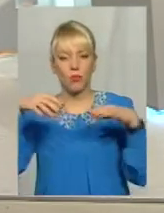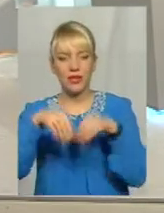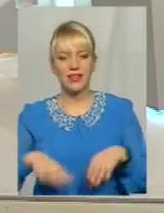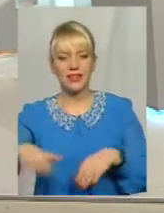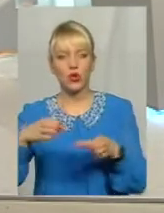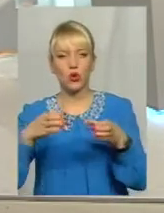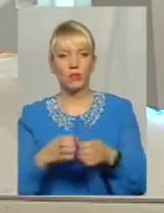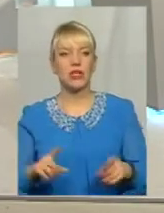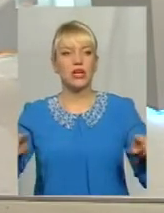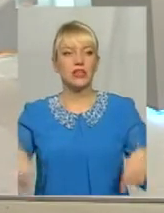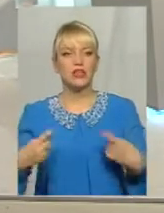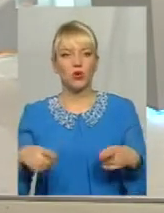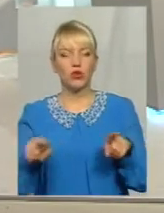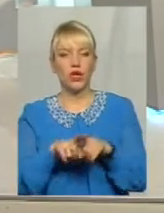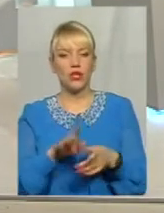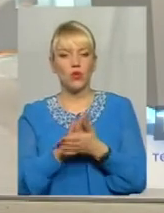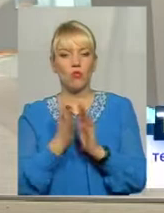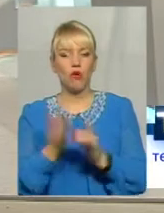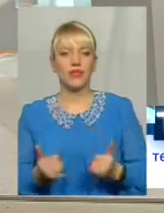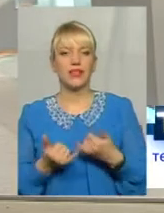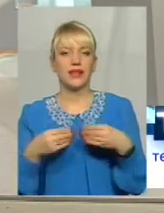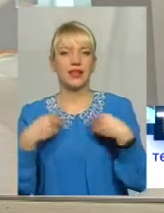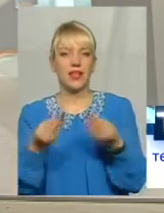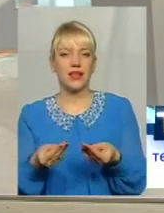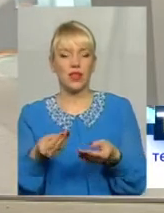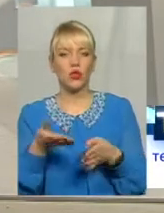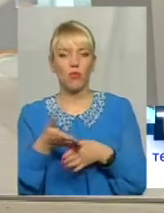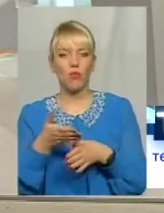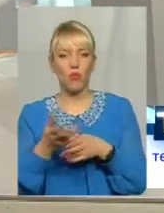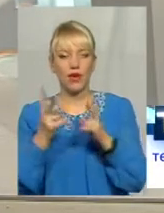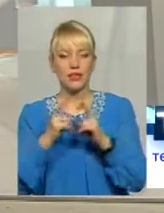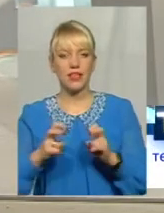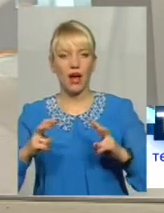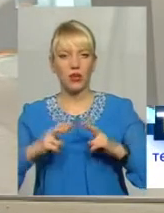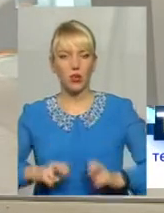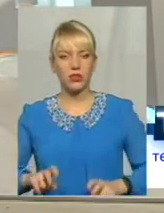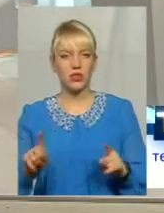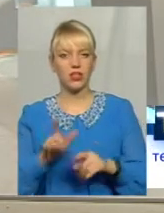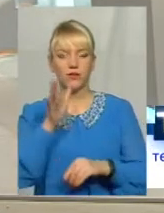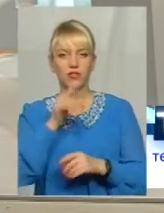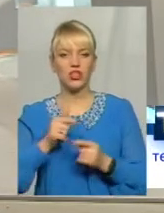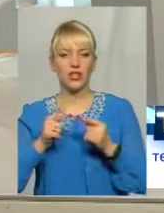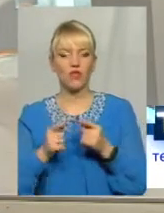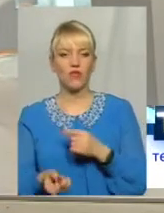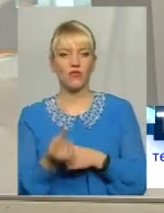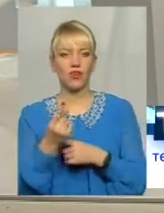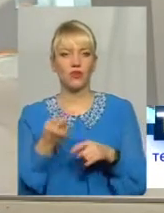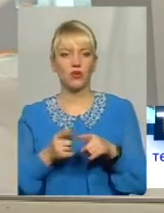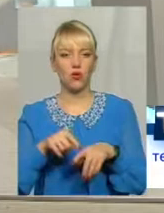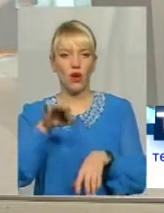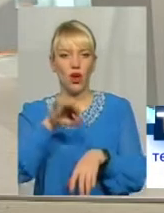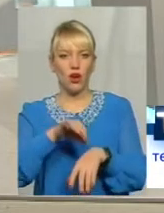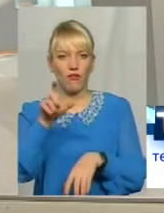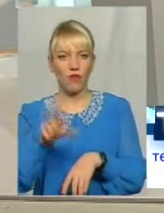Створювати такі умови для надання допомоги і діагностики Щоб вчасно виявити того хворого, що він